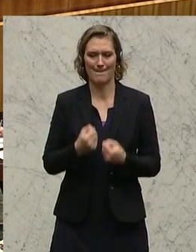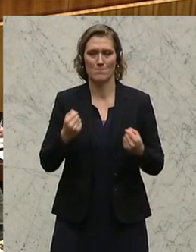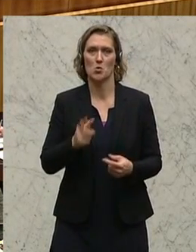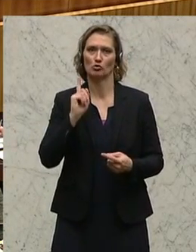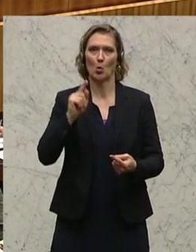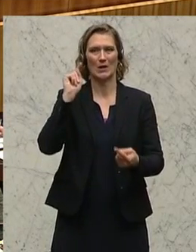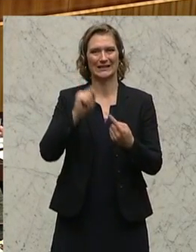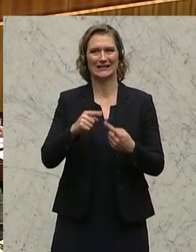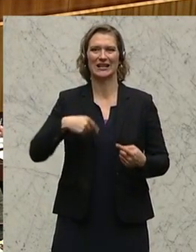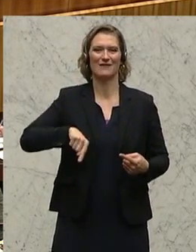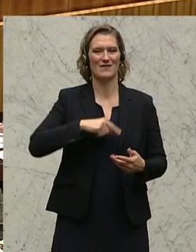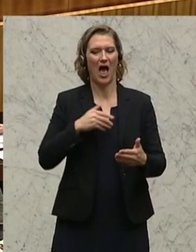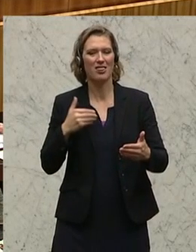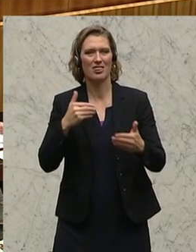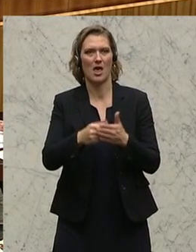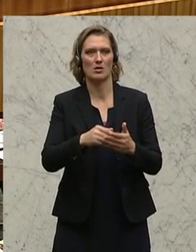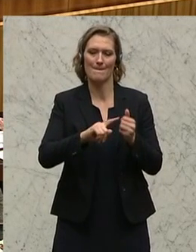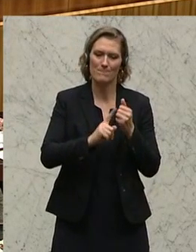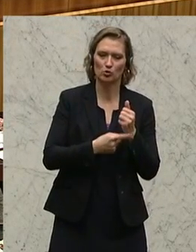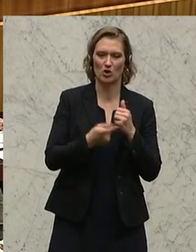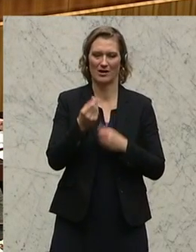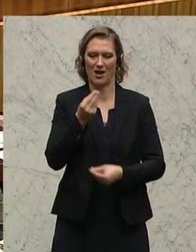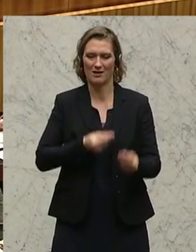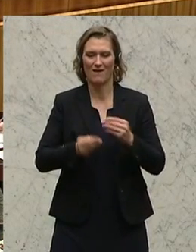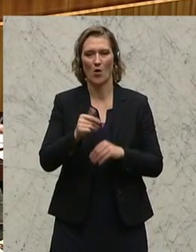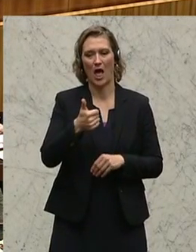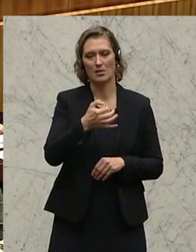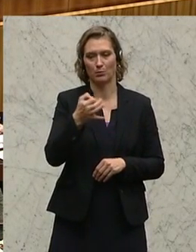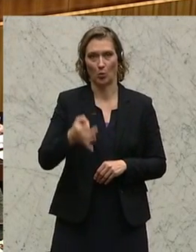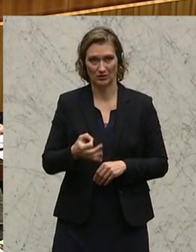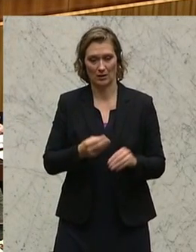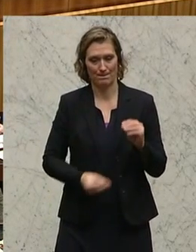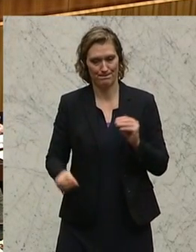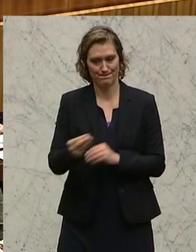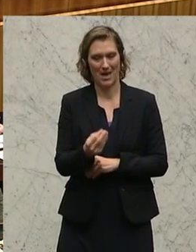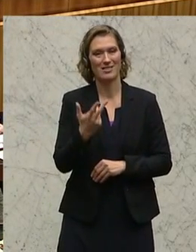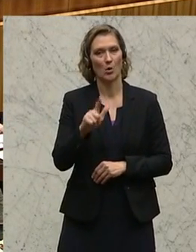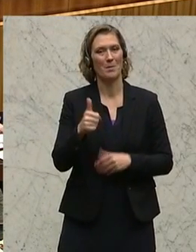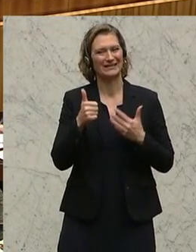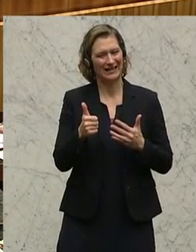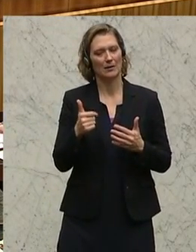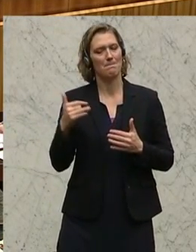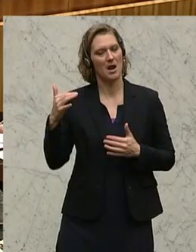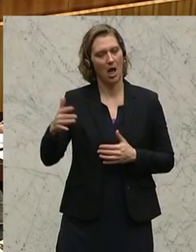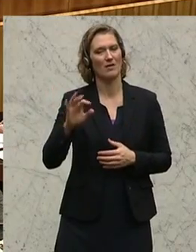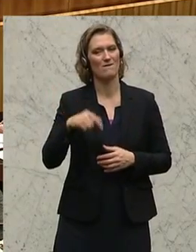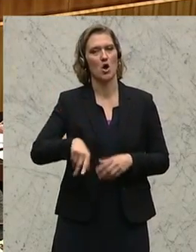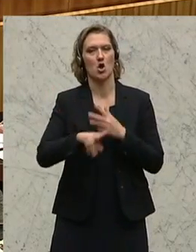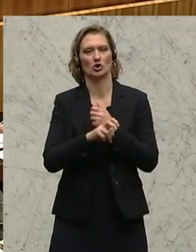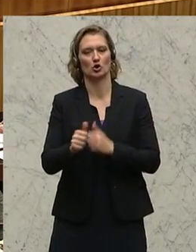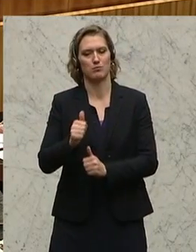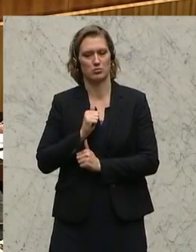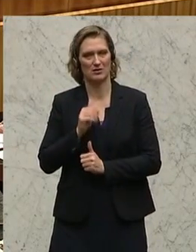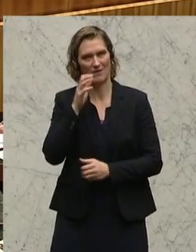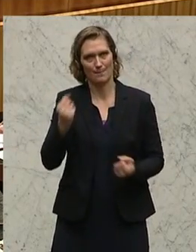dass wir uns annähern, diesen budgetären Mitteln von 1%. Das wären dann 3,6 Milliarden Euro für unser österreichisches